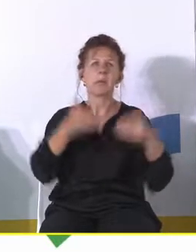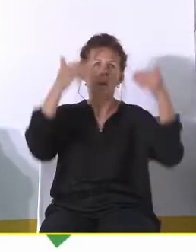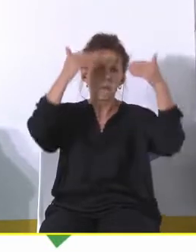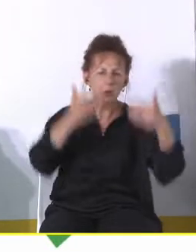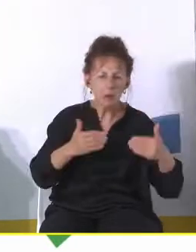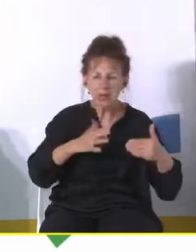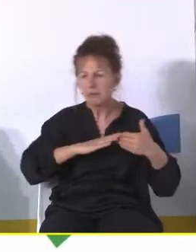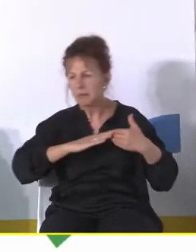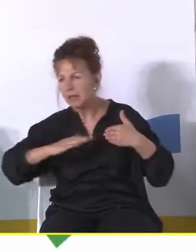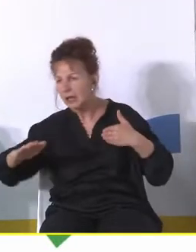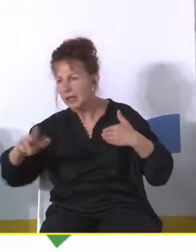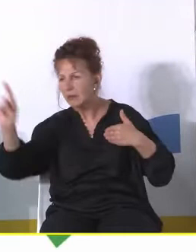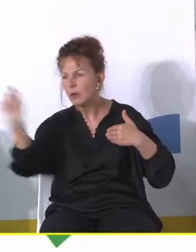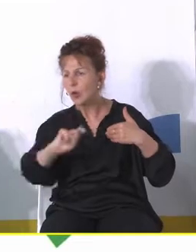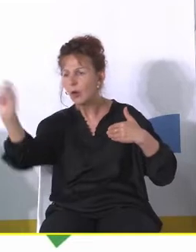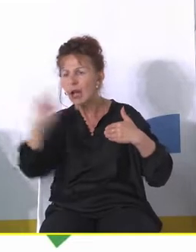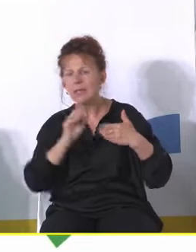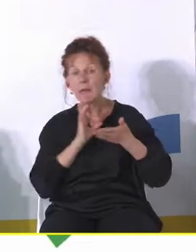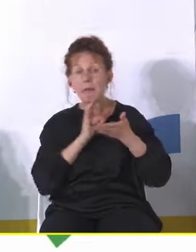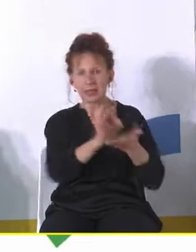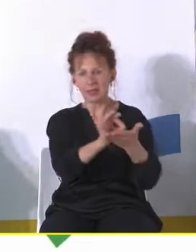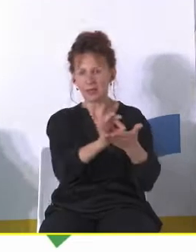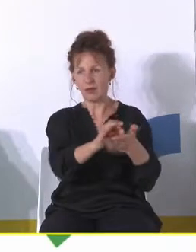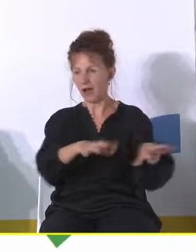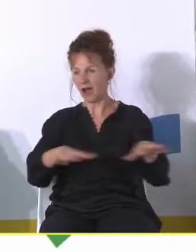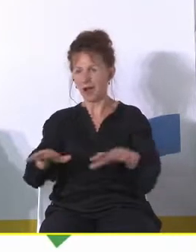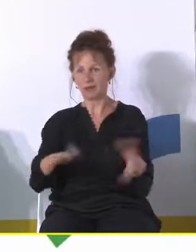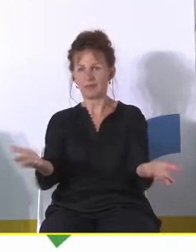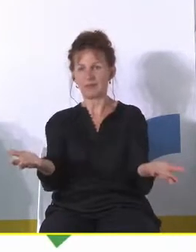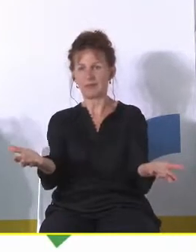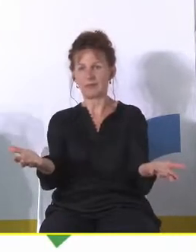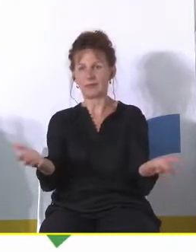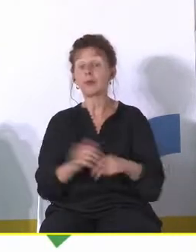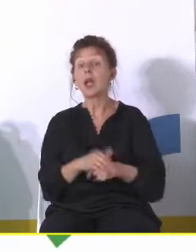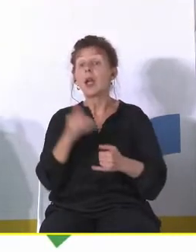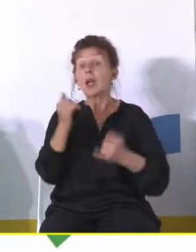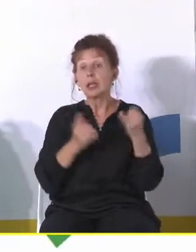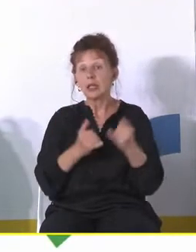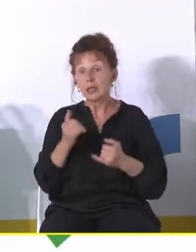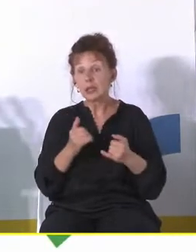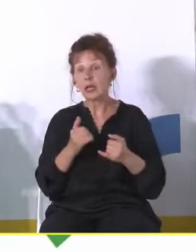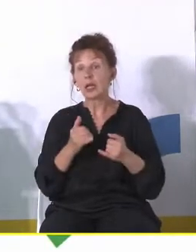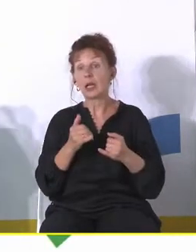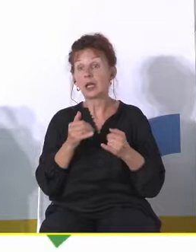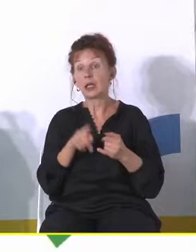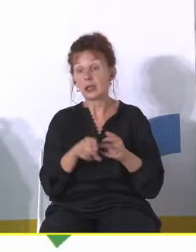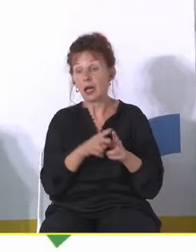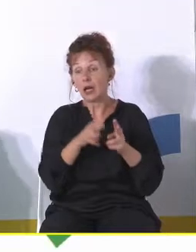terenem, dojazdem, parkingiem, a nie miejscem, jako takim. Więc dopóki jakby na takim